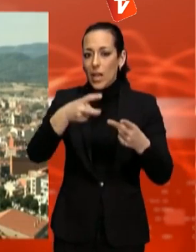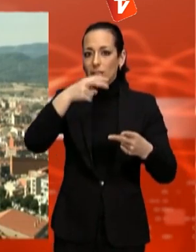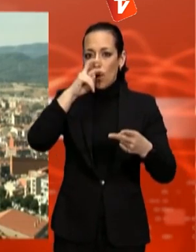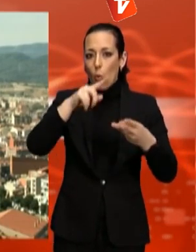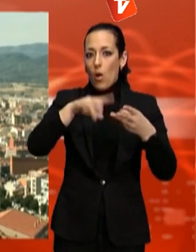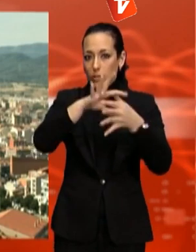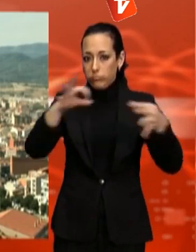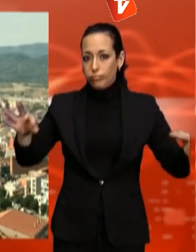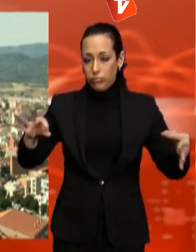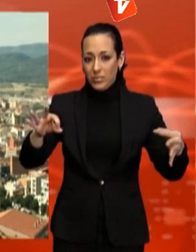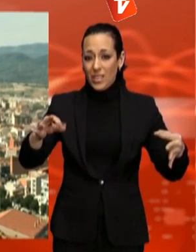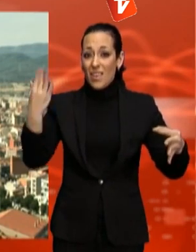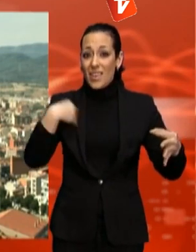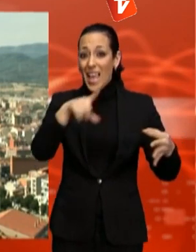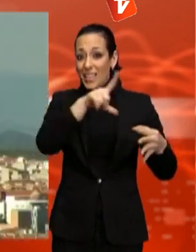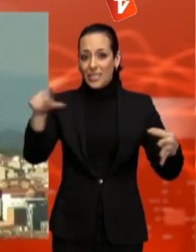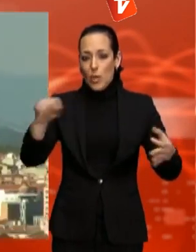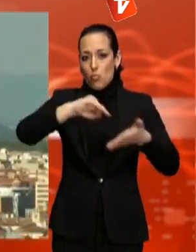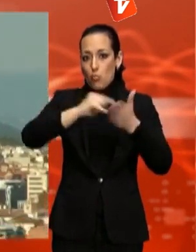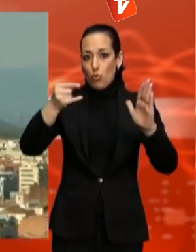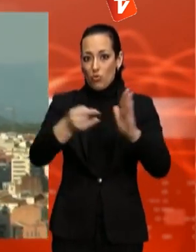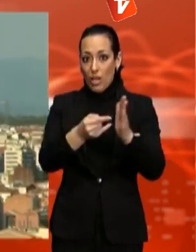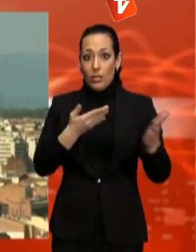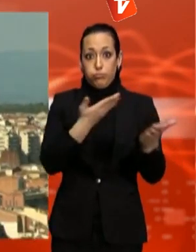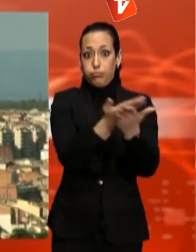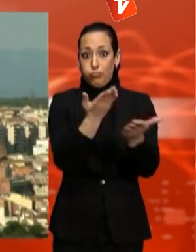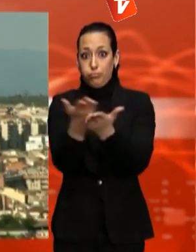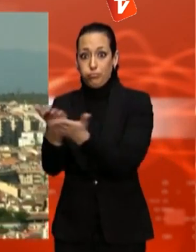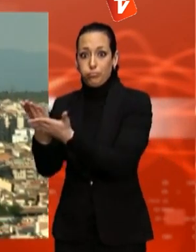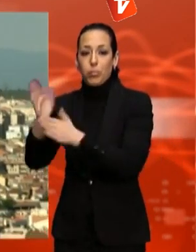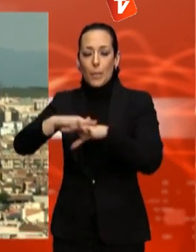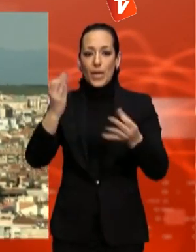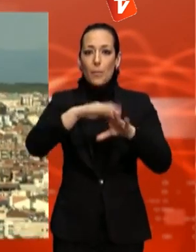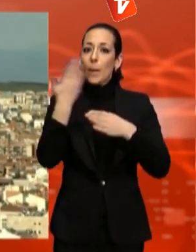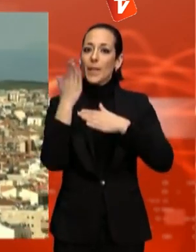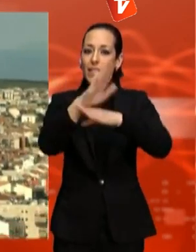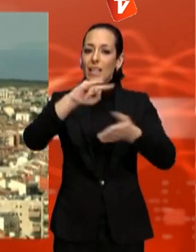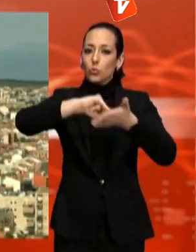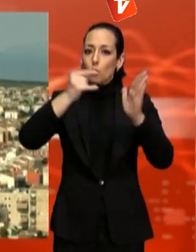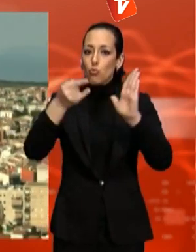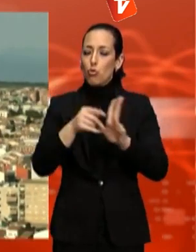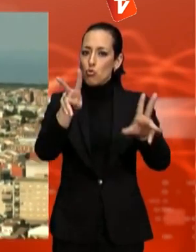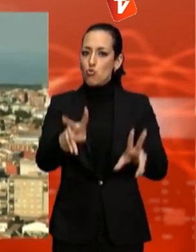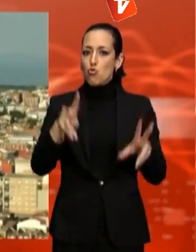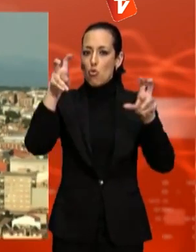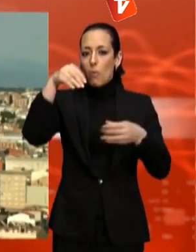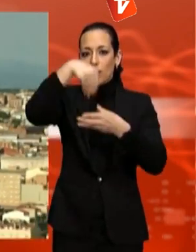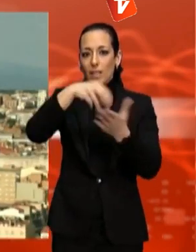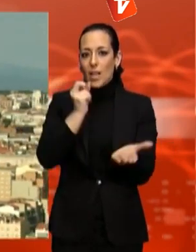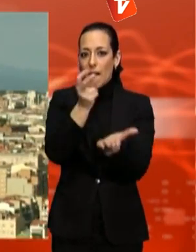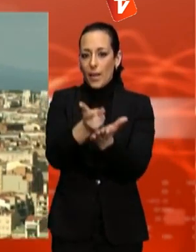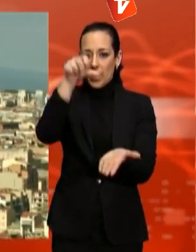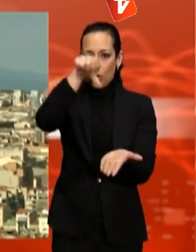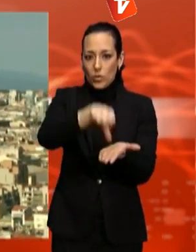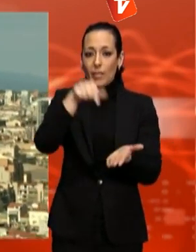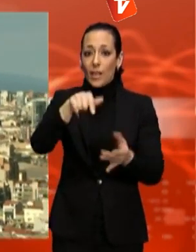han rebut més de 100 projectes per part d'empreses i emprenedors que presenten solucions innovadores als reptes de ciutat. Aquest dilluns s'ha obert el període